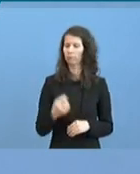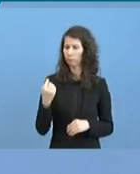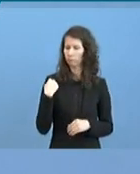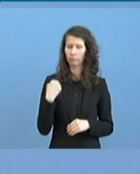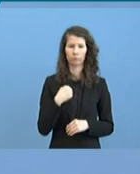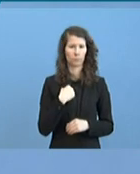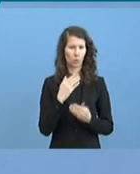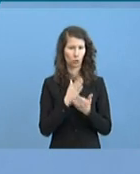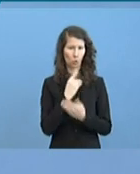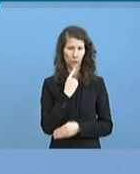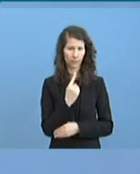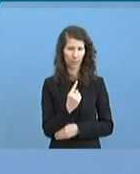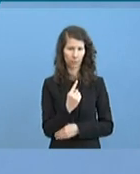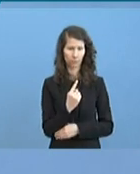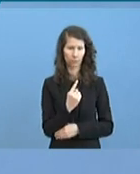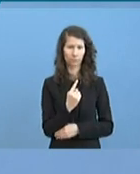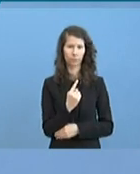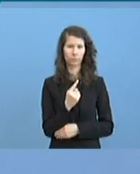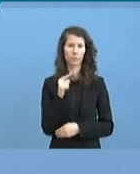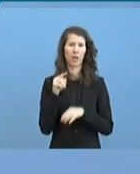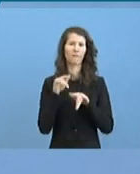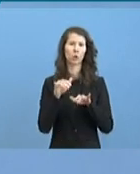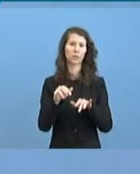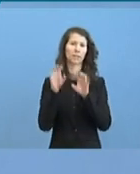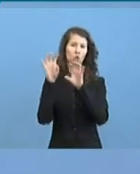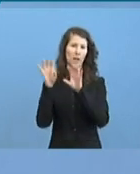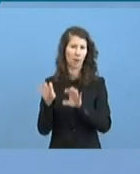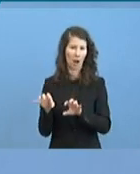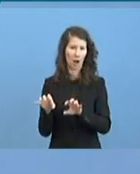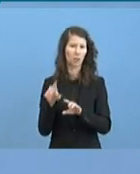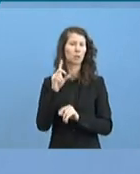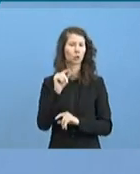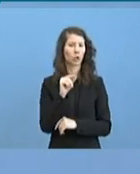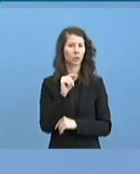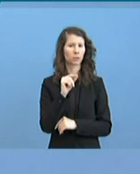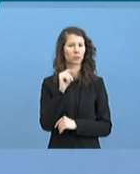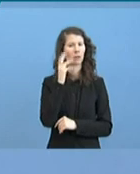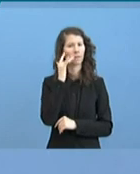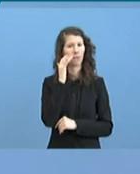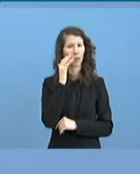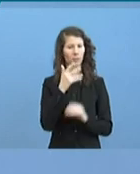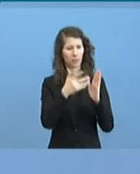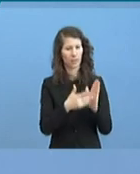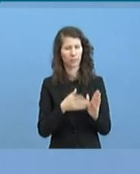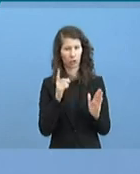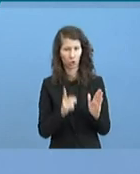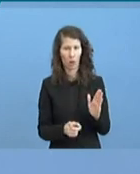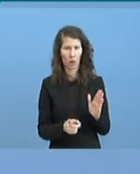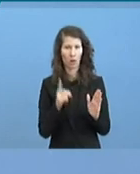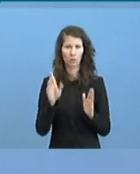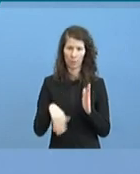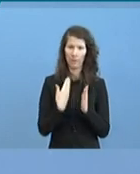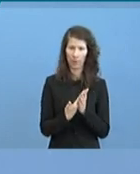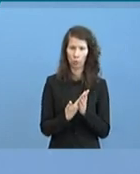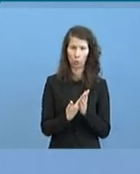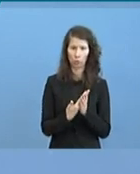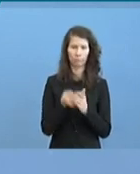dieses Flussschema, also wann ein Test tatsächlich zu erfolgen hat, diese Empfehlungen, die wurden